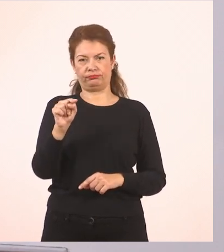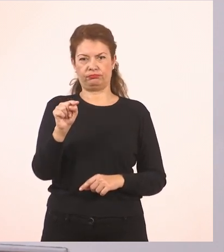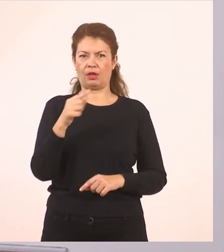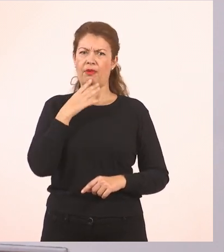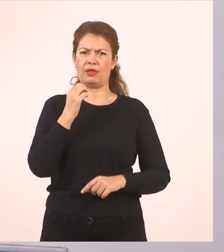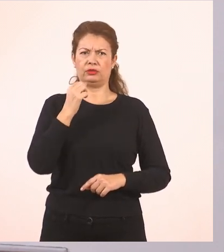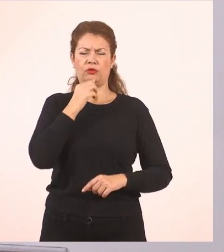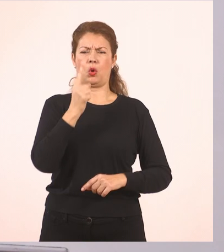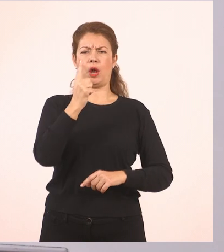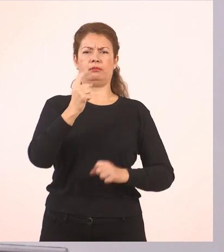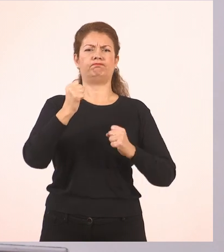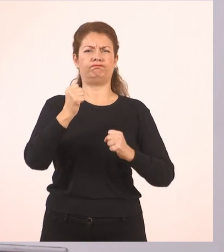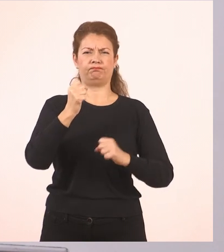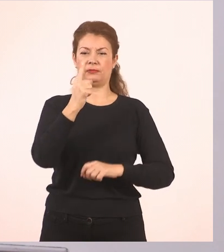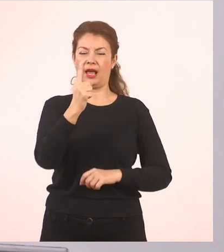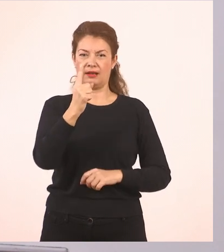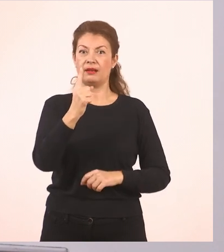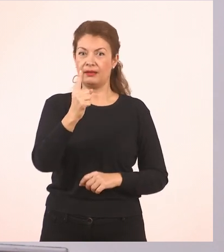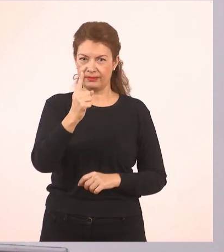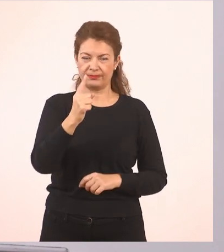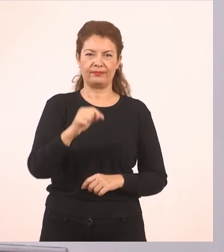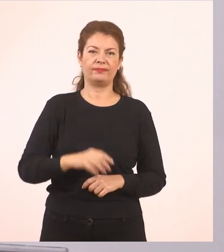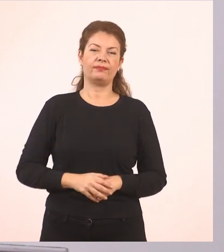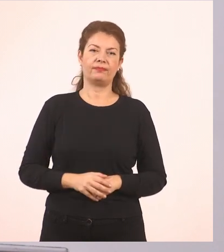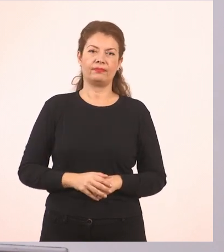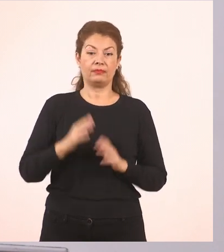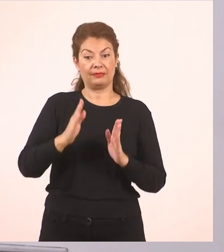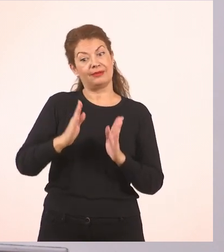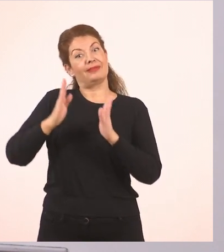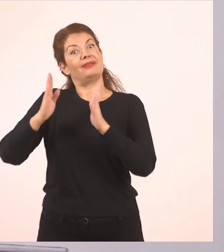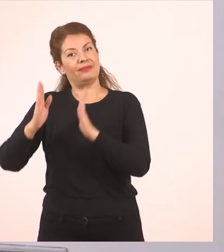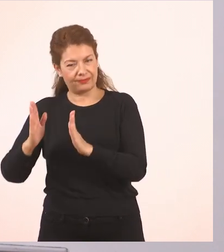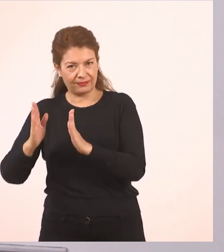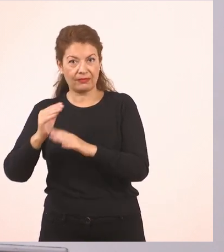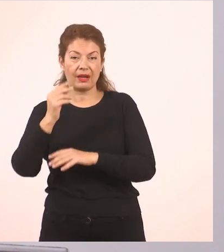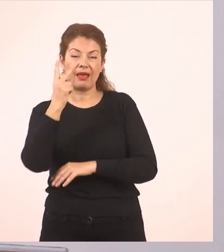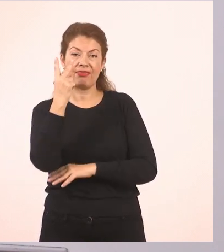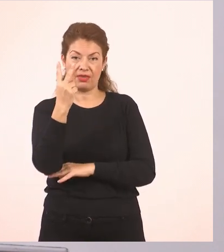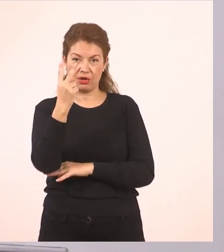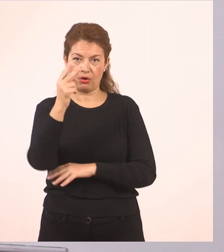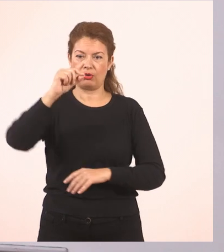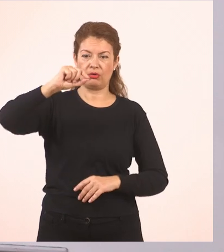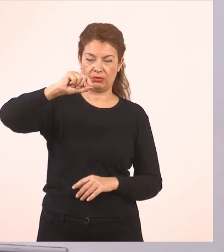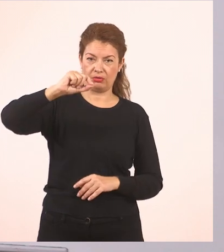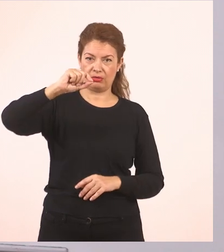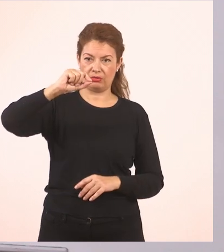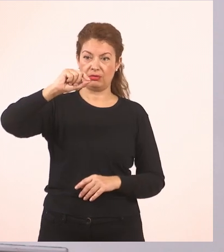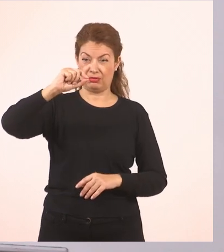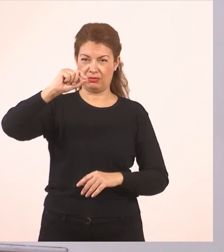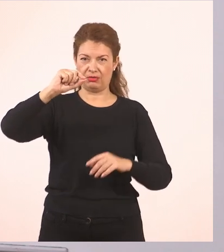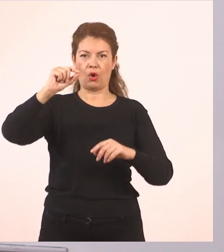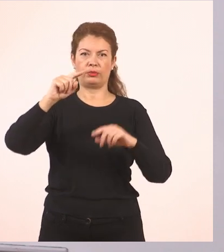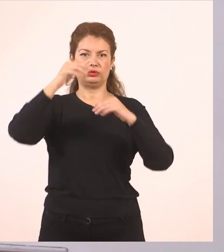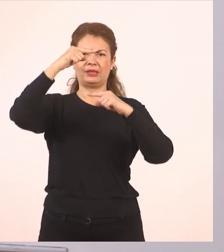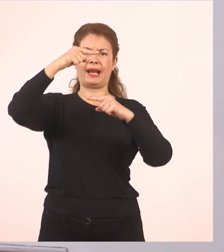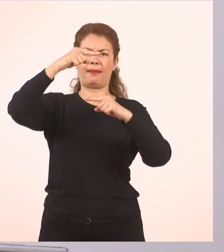γερό το αριθμάκι που έφτιαξα. Πηγαίνοντας προς το 2, το χέρι μου τοποθετείται στη μέση περίπου